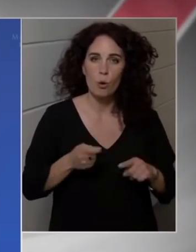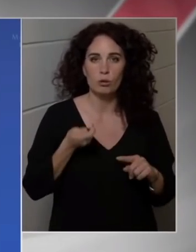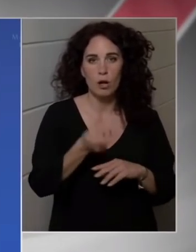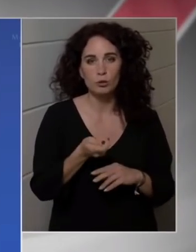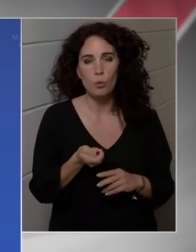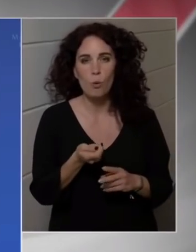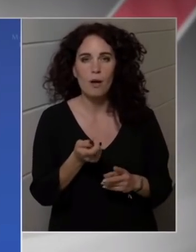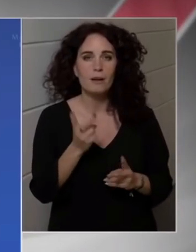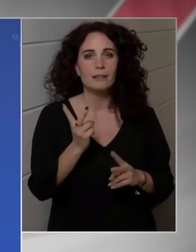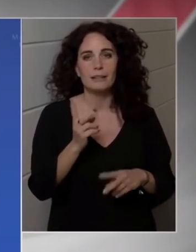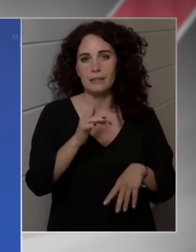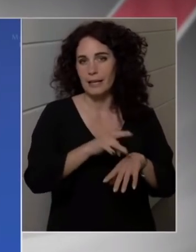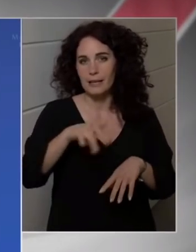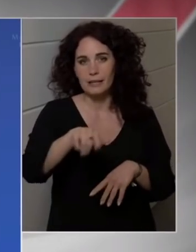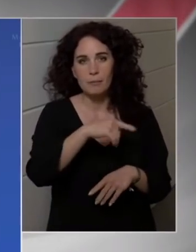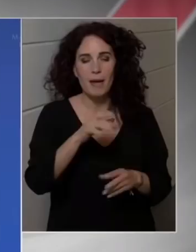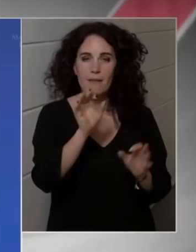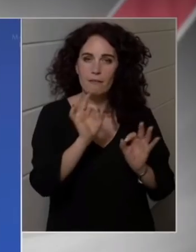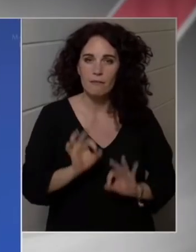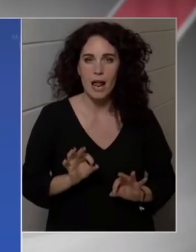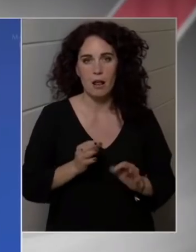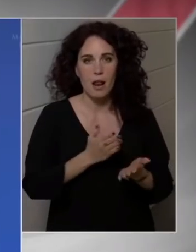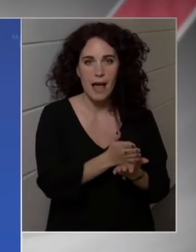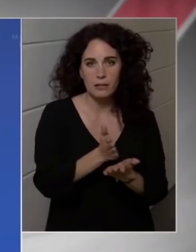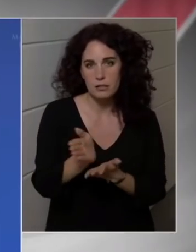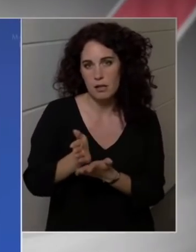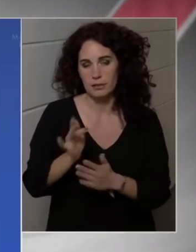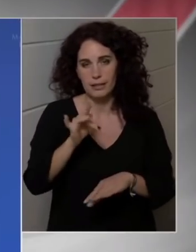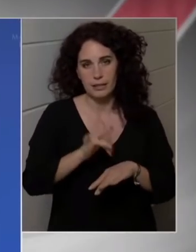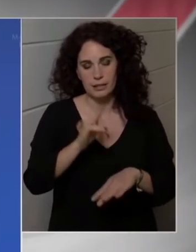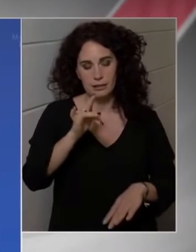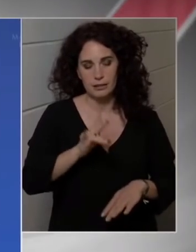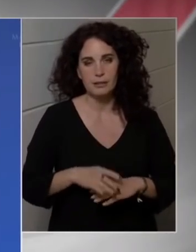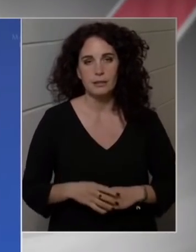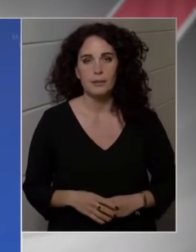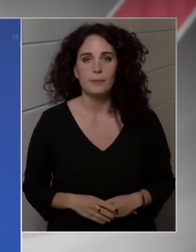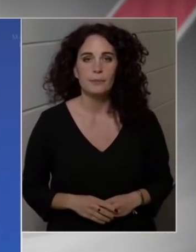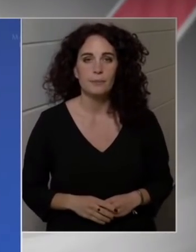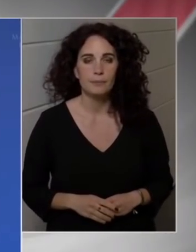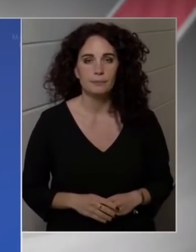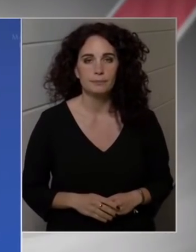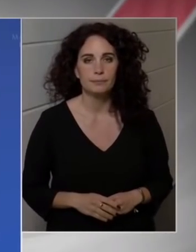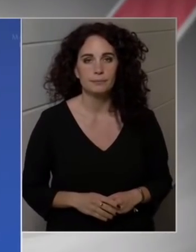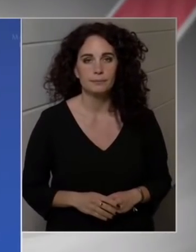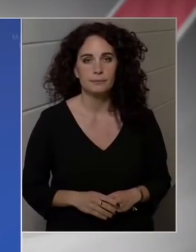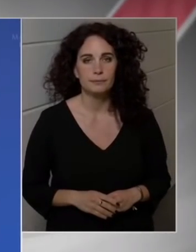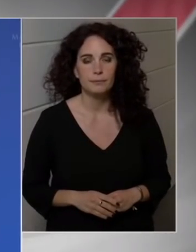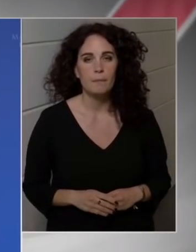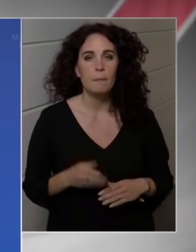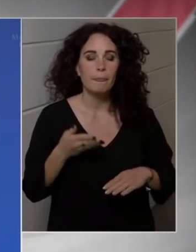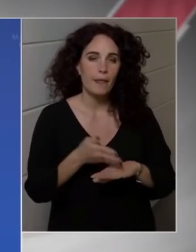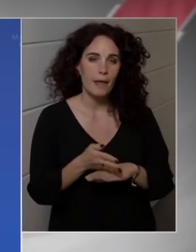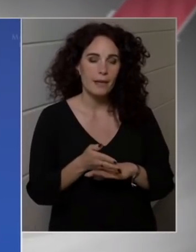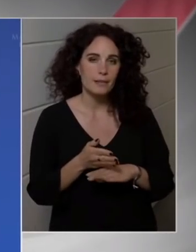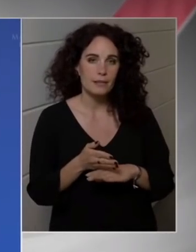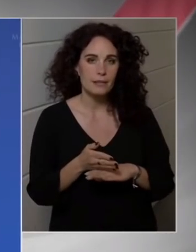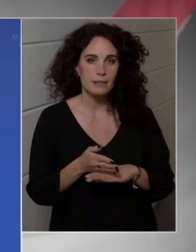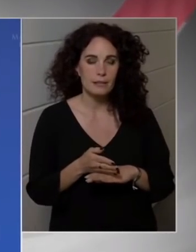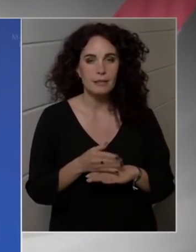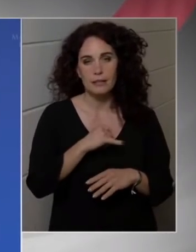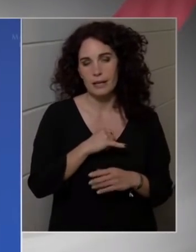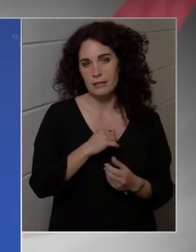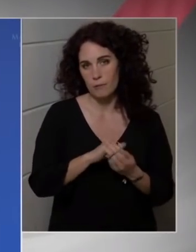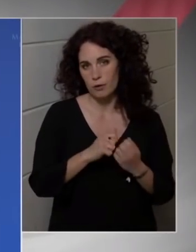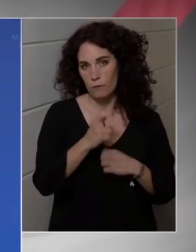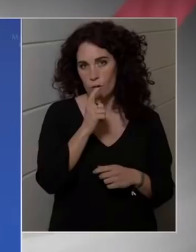hiány. Most rá szeretnék térni az extra profit különadókra, mely ágazatokat, mely vállalatokat